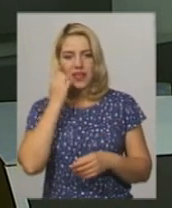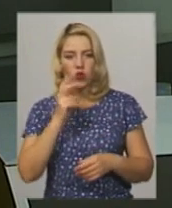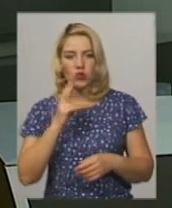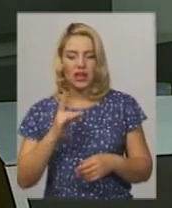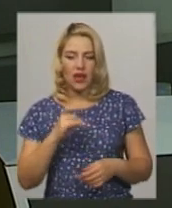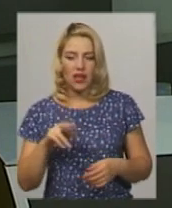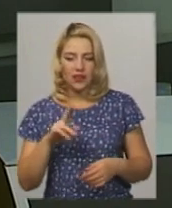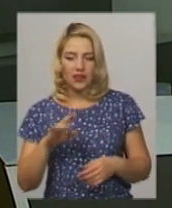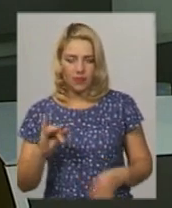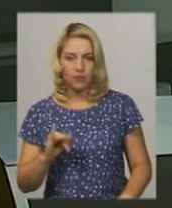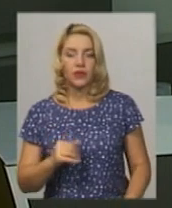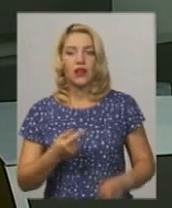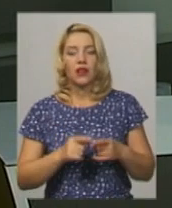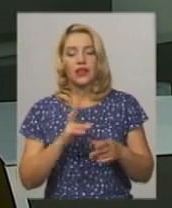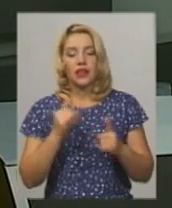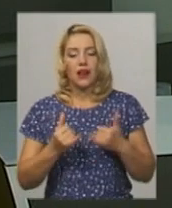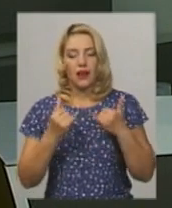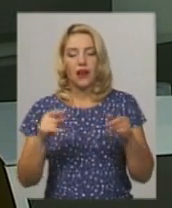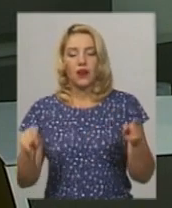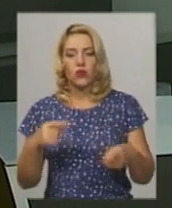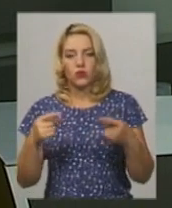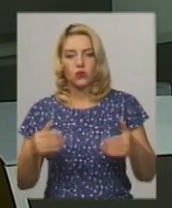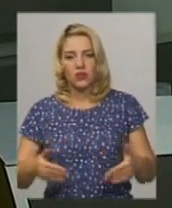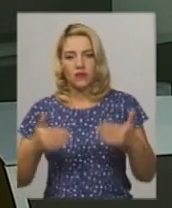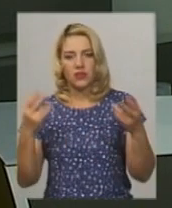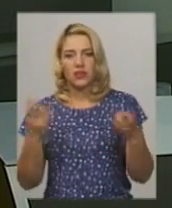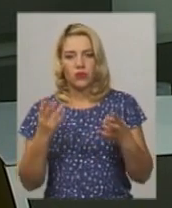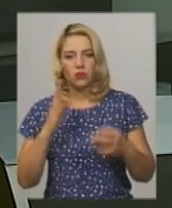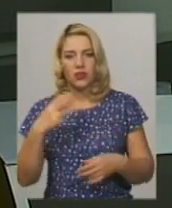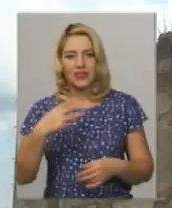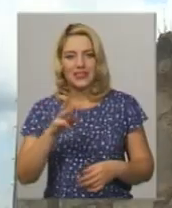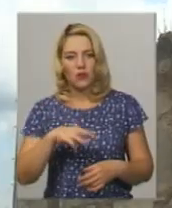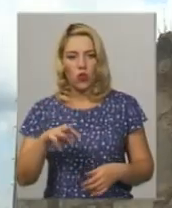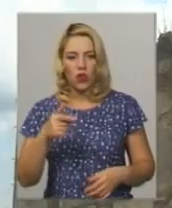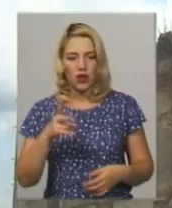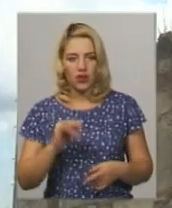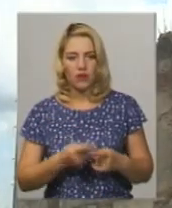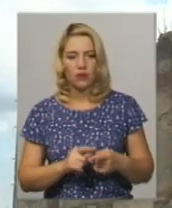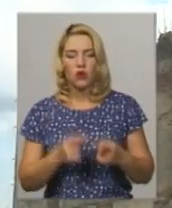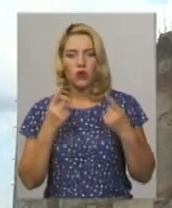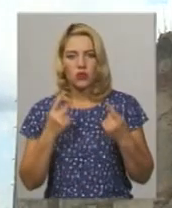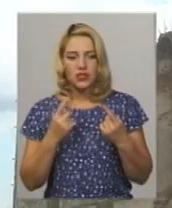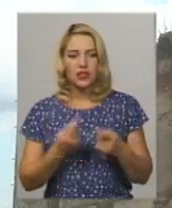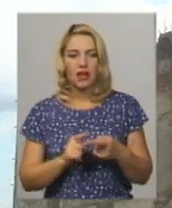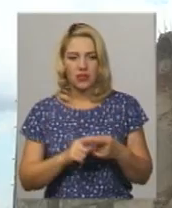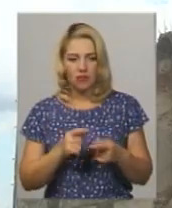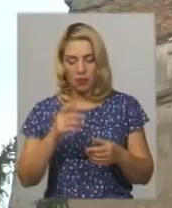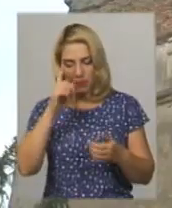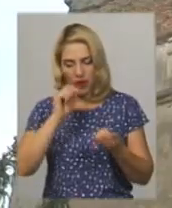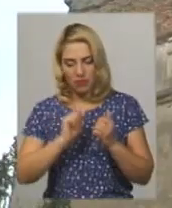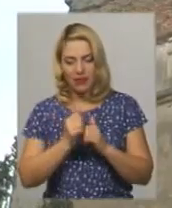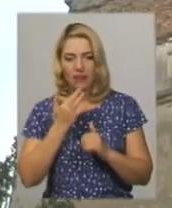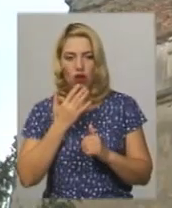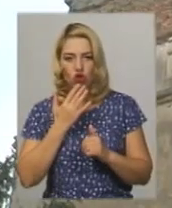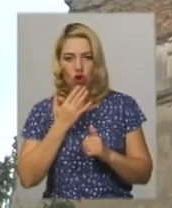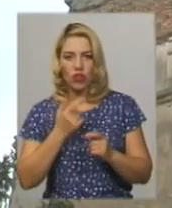За його словами, для реконструкції вежі знадобиться 30 мільйонів гривень. Востаннє з ночних руйнувань нині пам'ятка національного значення